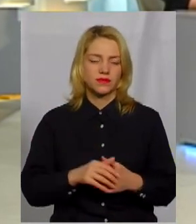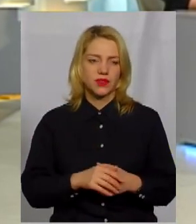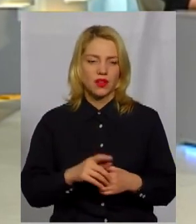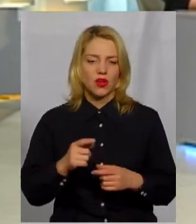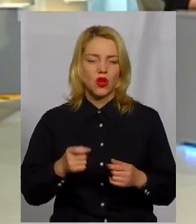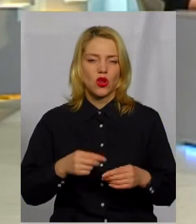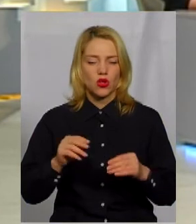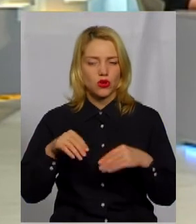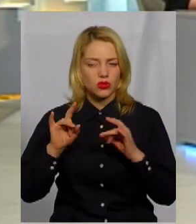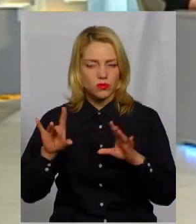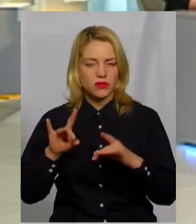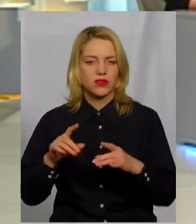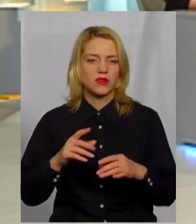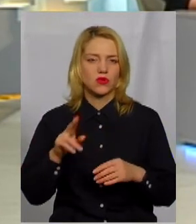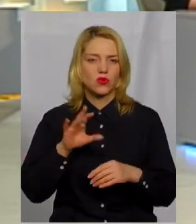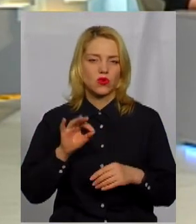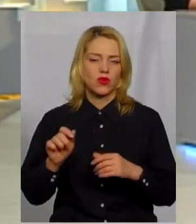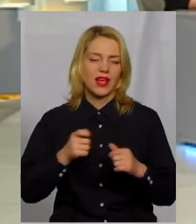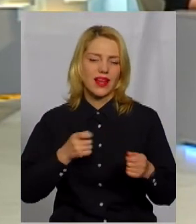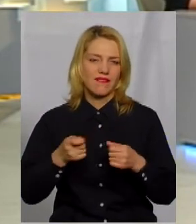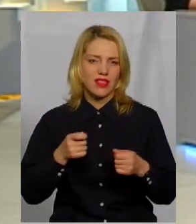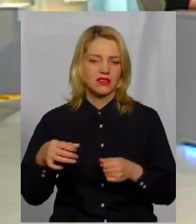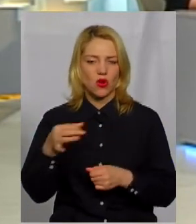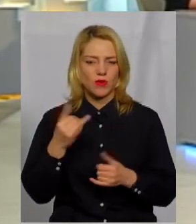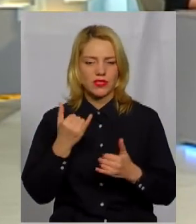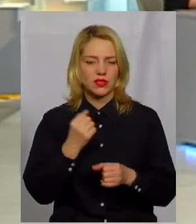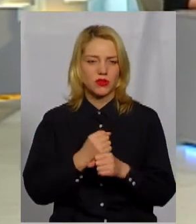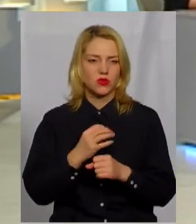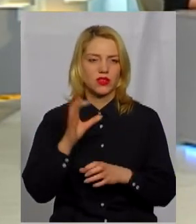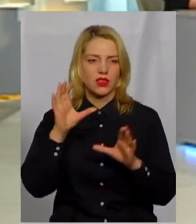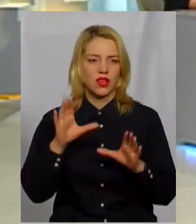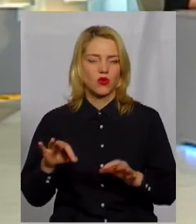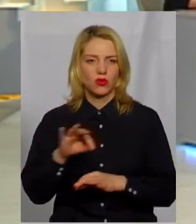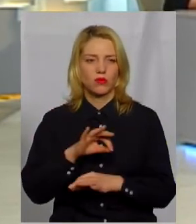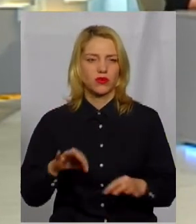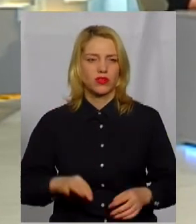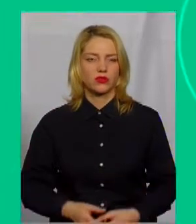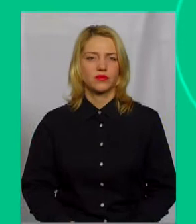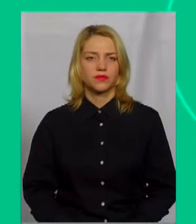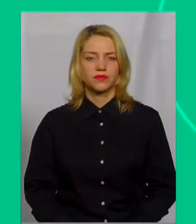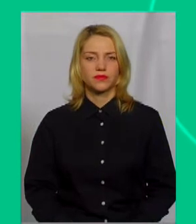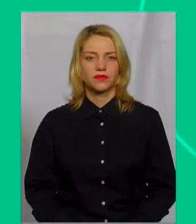суспільства до керівництва області, а зараз вони працюють над законопроектом. Подивимось і продовжуємо.